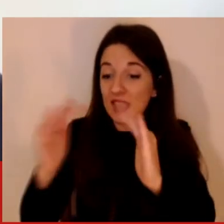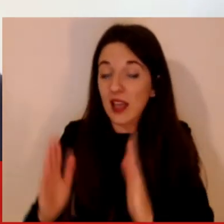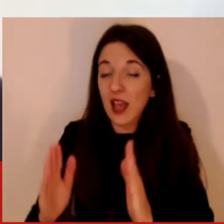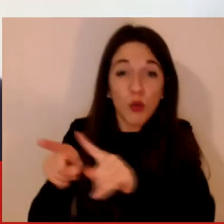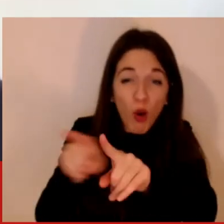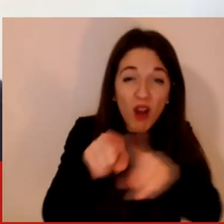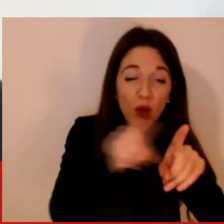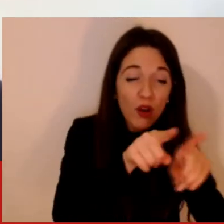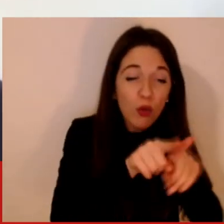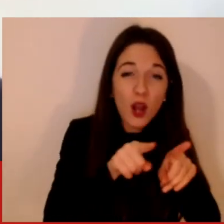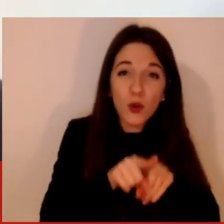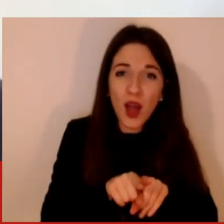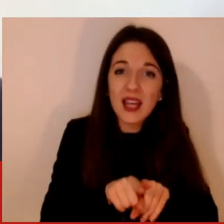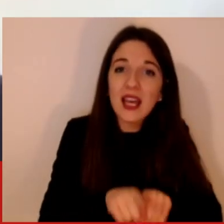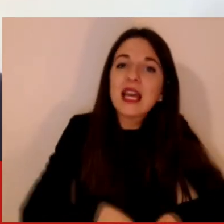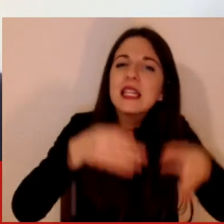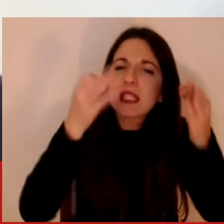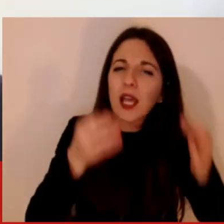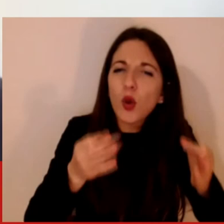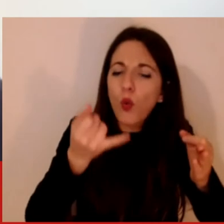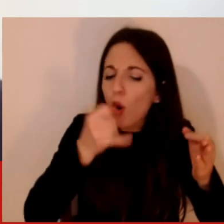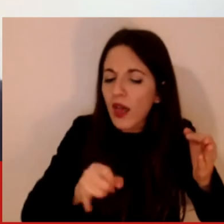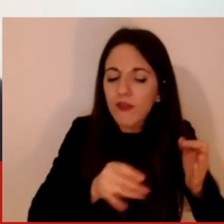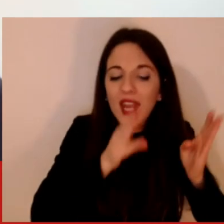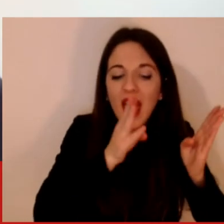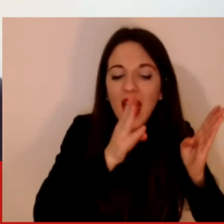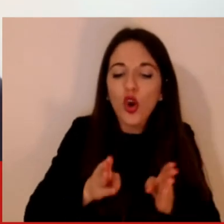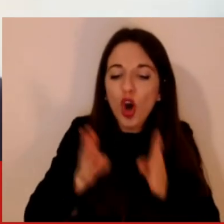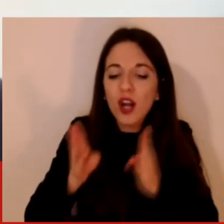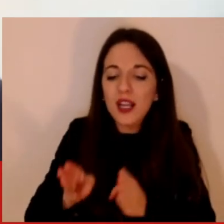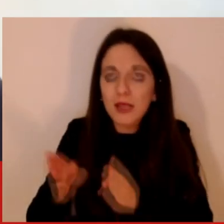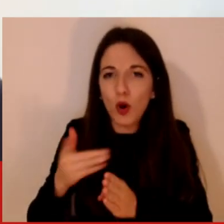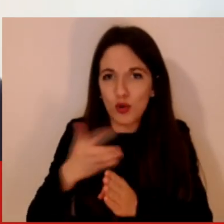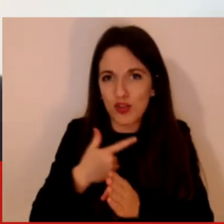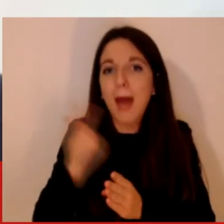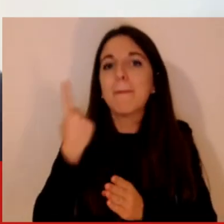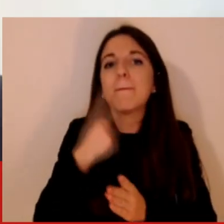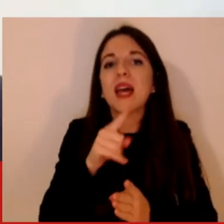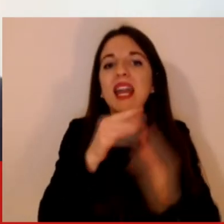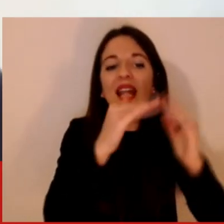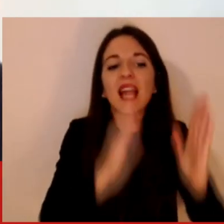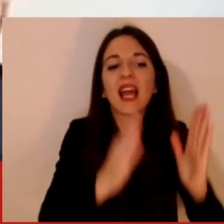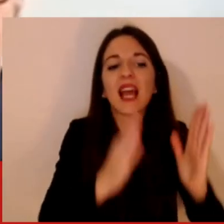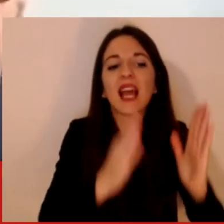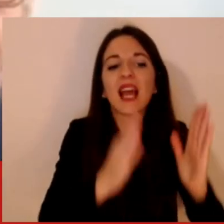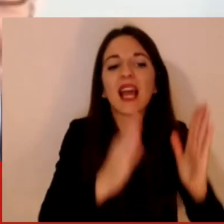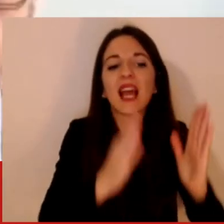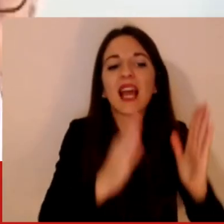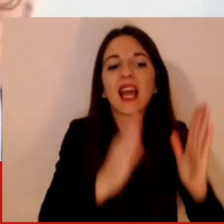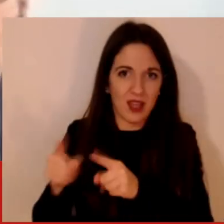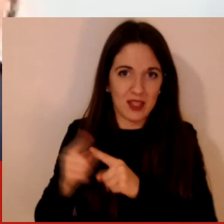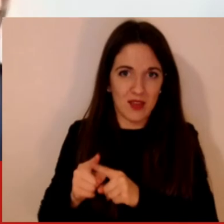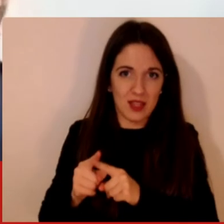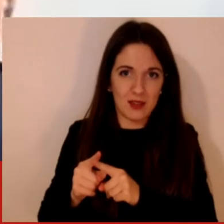bisogno di queste differenze ed è qui quindi che io invito tutti a trasportare questa creatività da alcune aree anche all'area